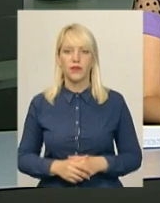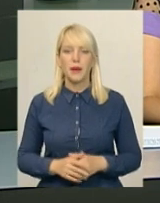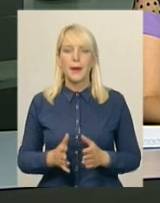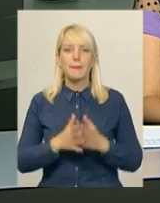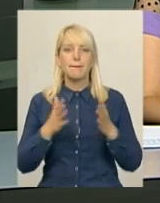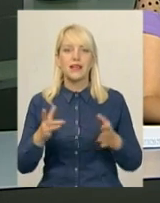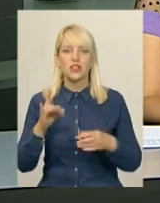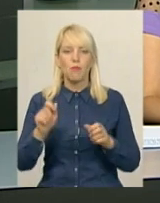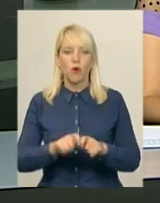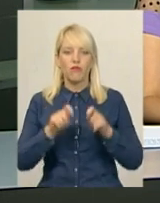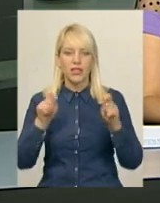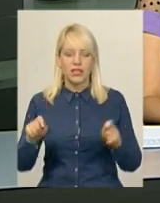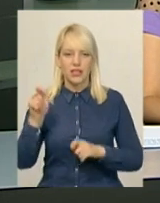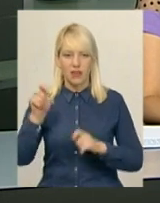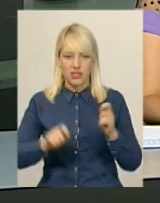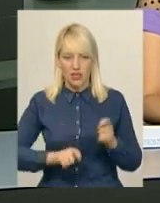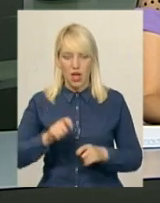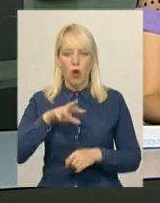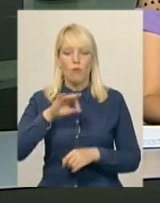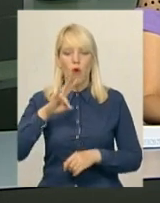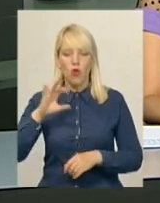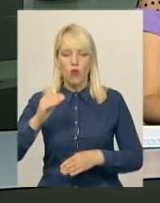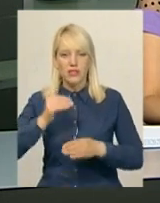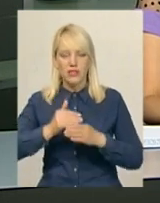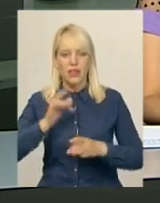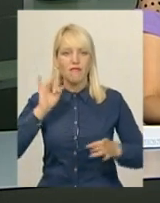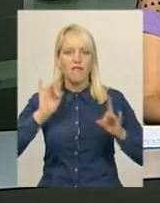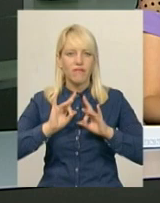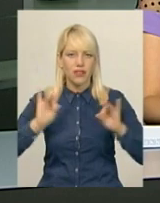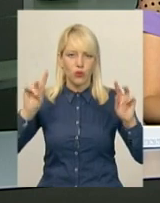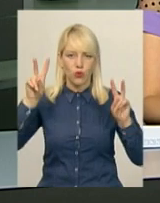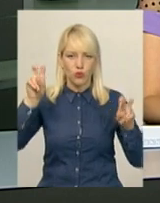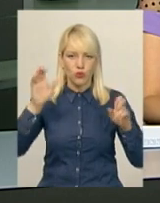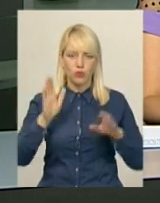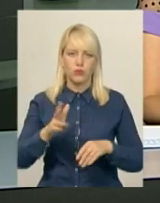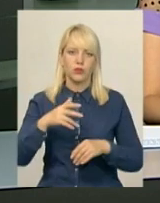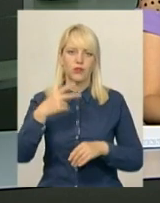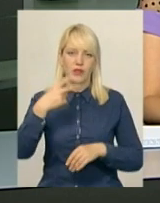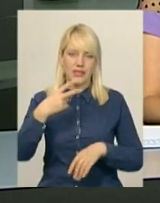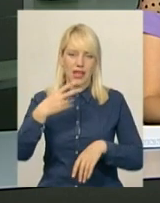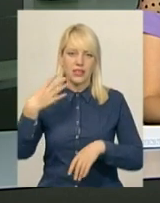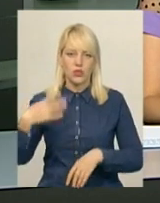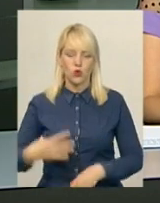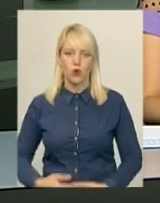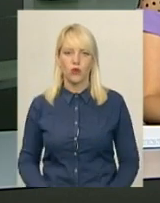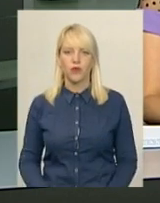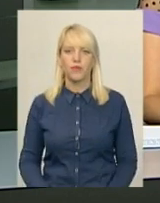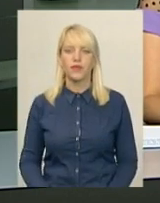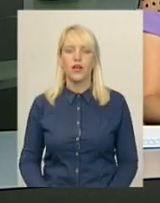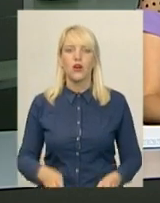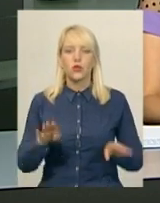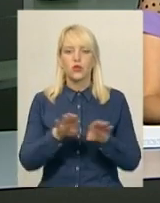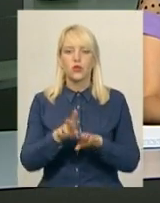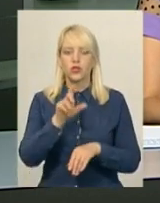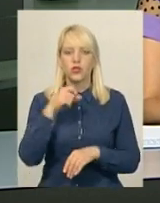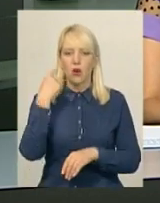Більше про відкриття фестивалю «Моно-востав від Луня» ми розкажемо у нашому випуску о 20.40. Схожі за обличчям і різні за